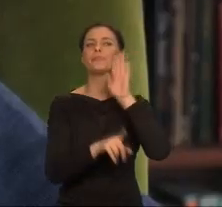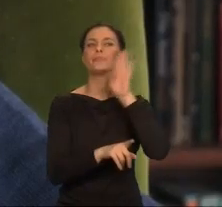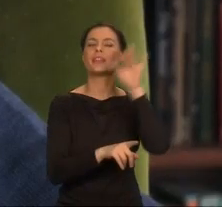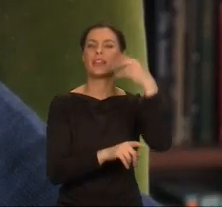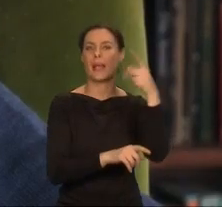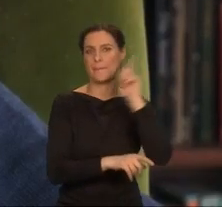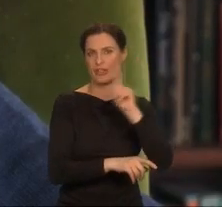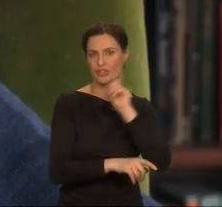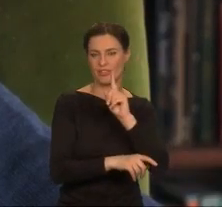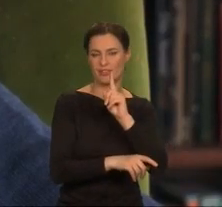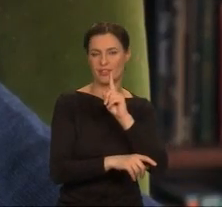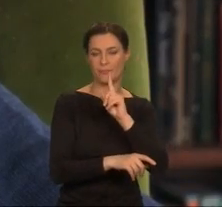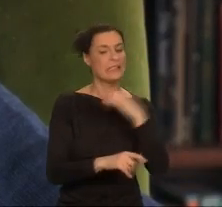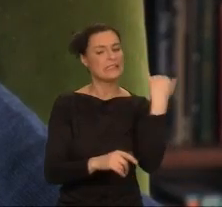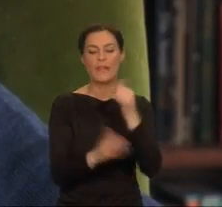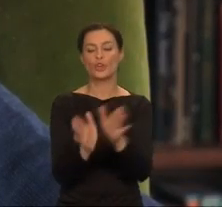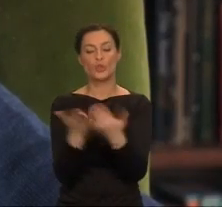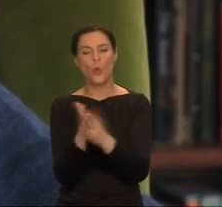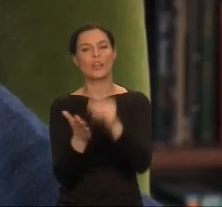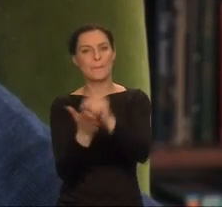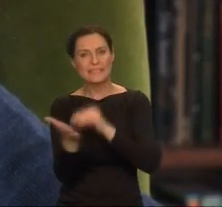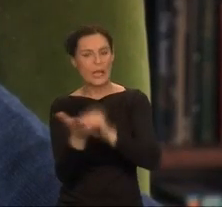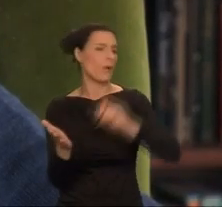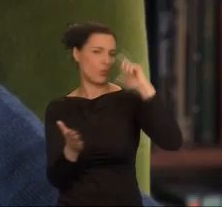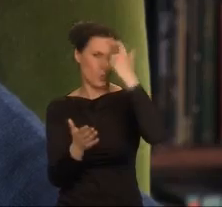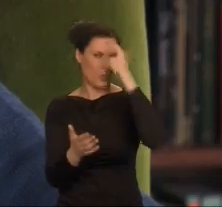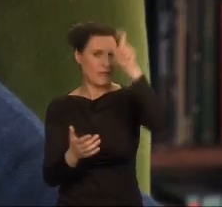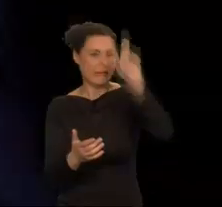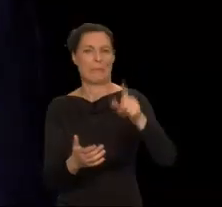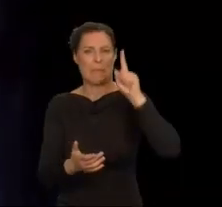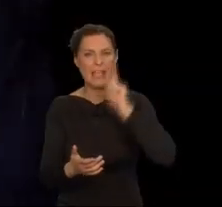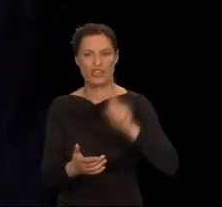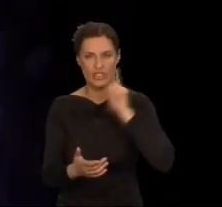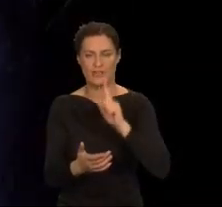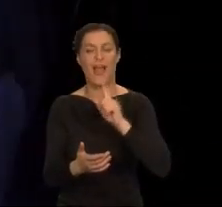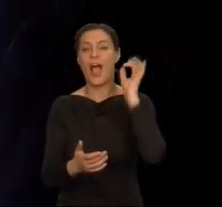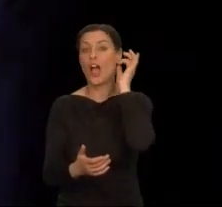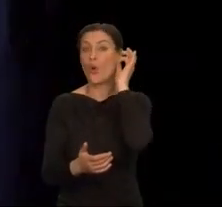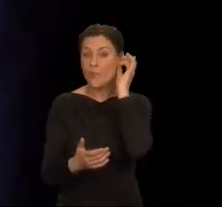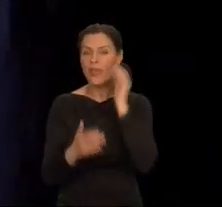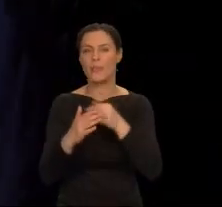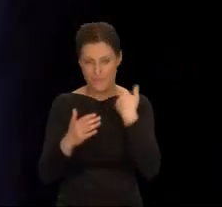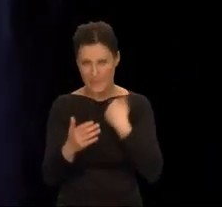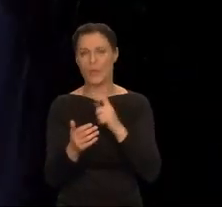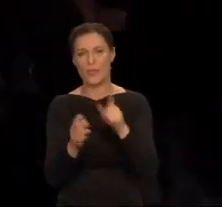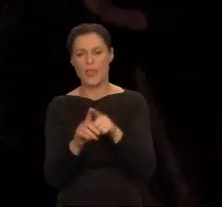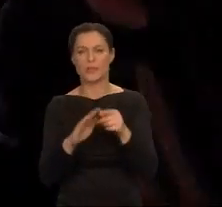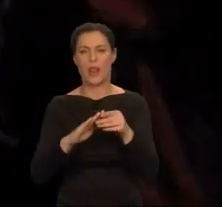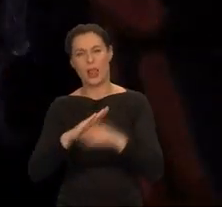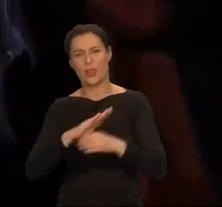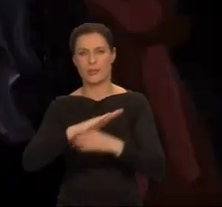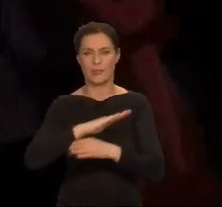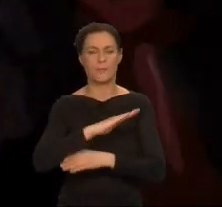W centrum książki umieściłam niemal wyłącznie mężczyzn. Kobiety spychając na margines i czyniąc je